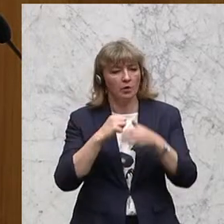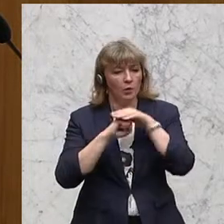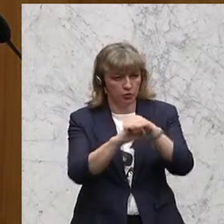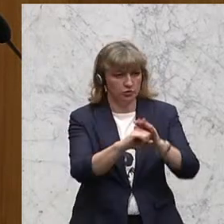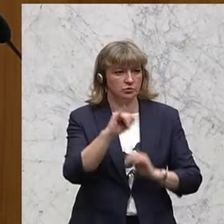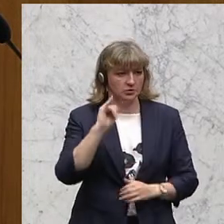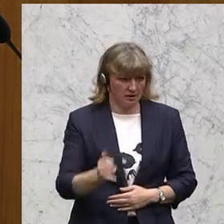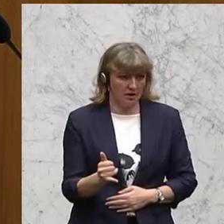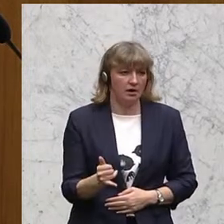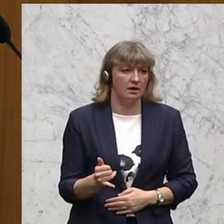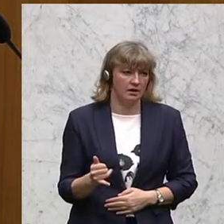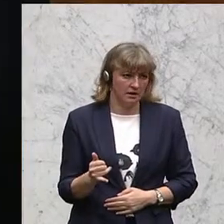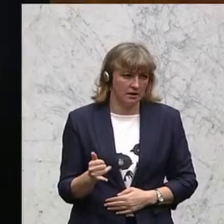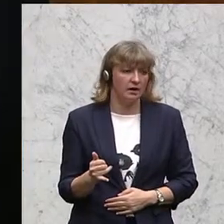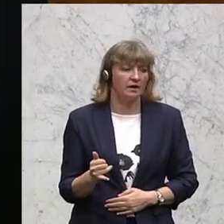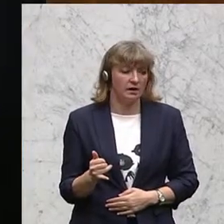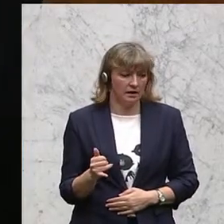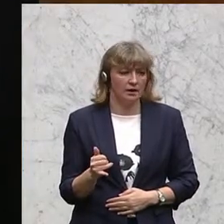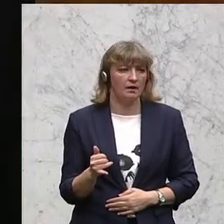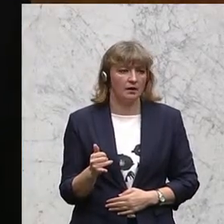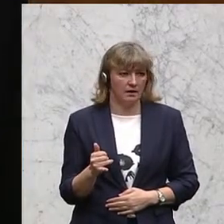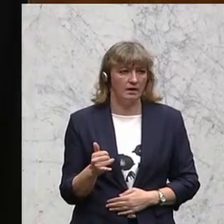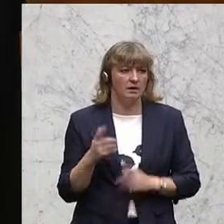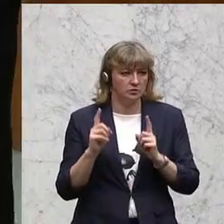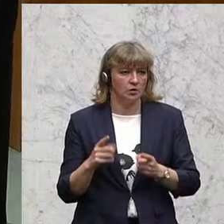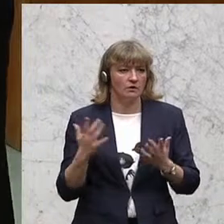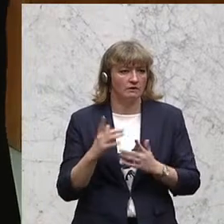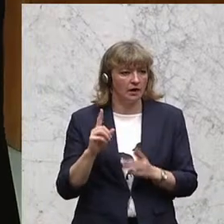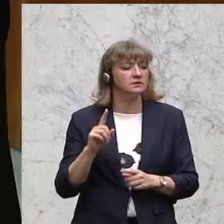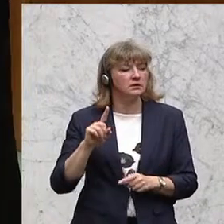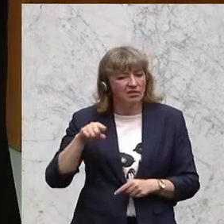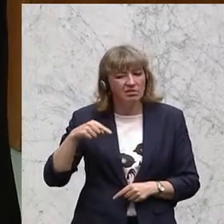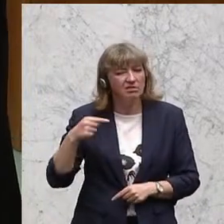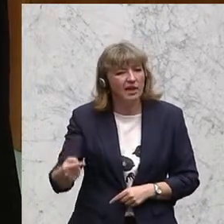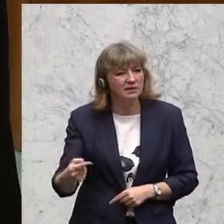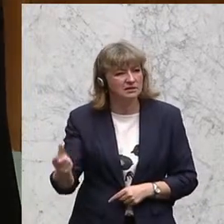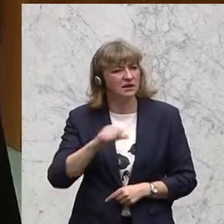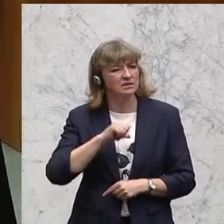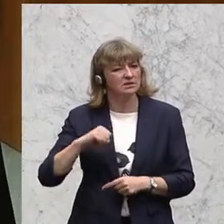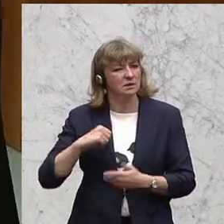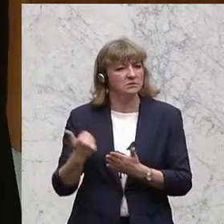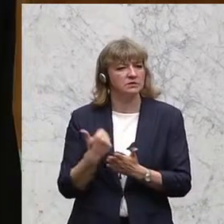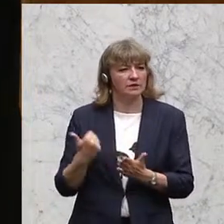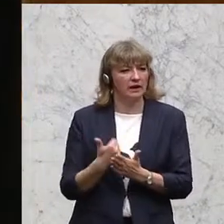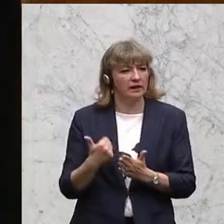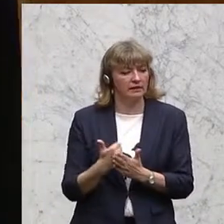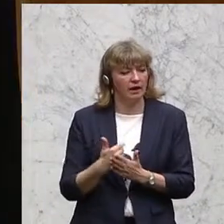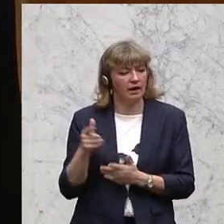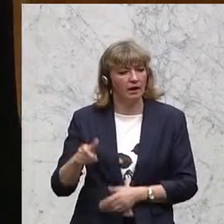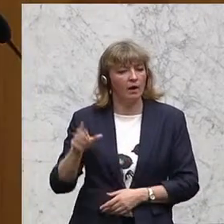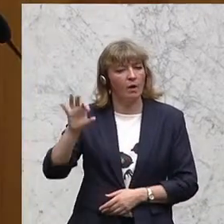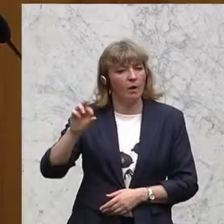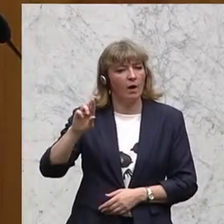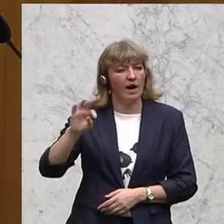dass auch der nächste Selbstvertreter im